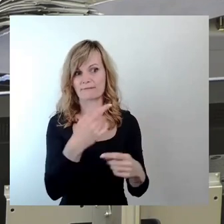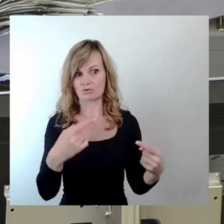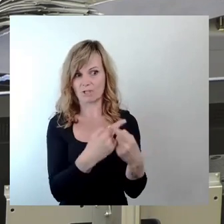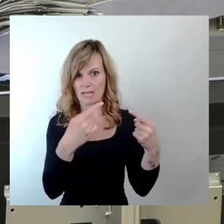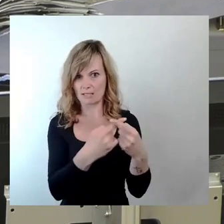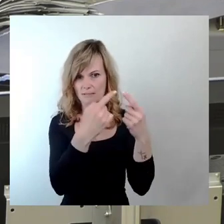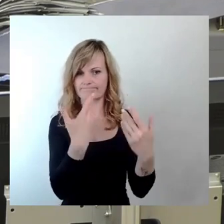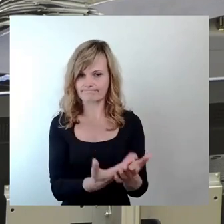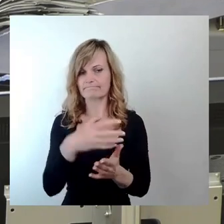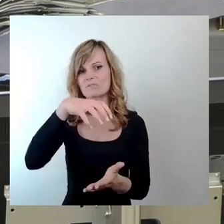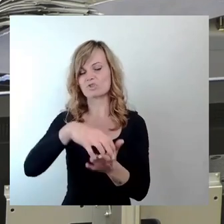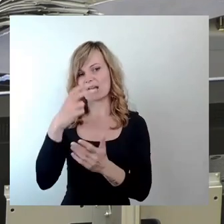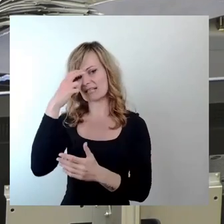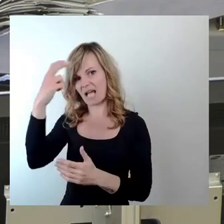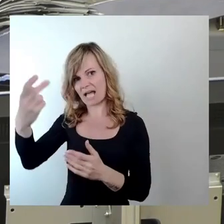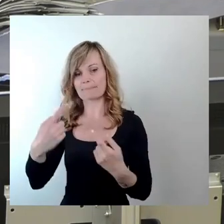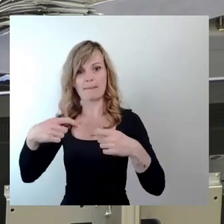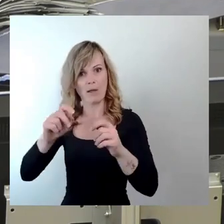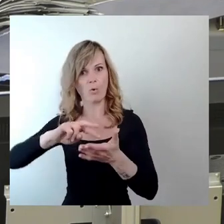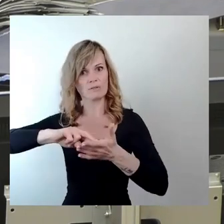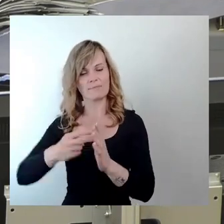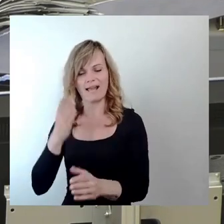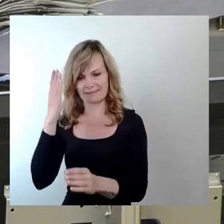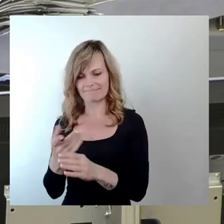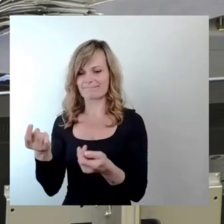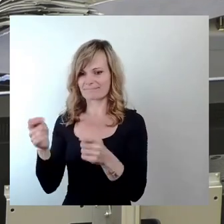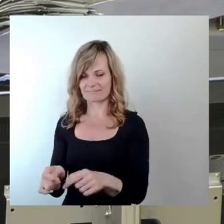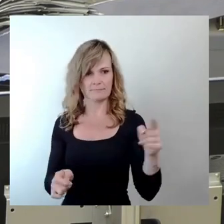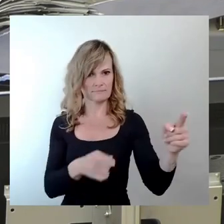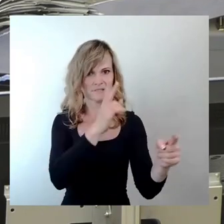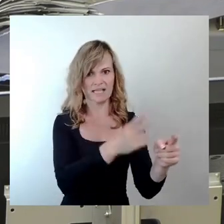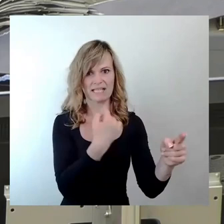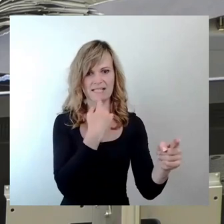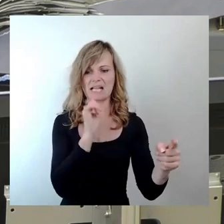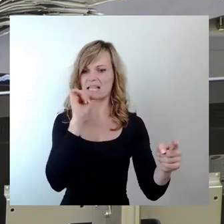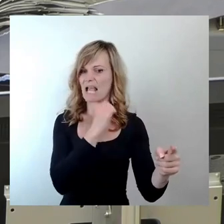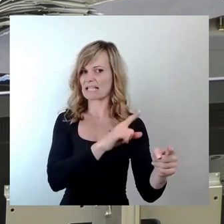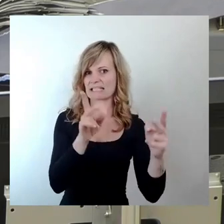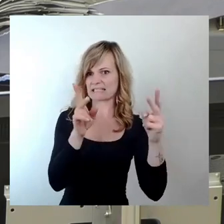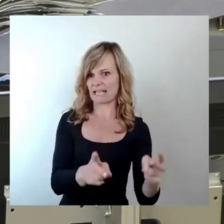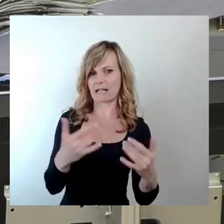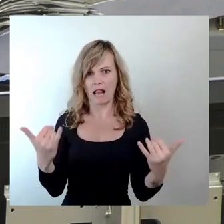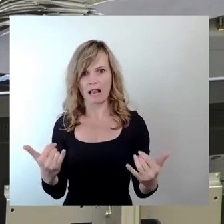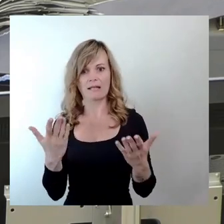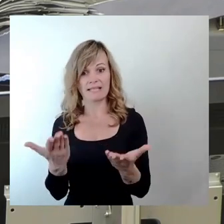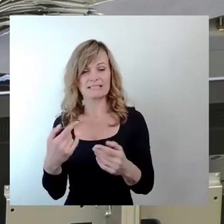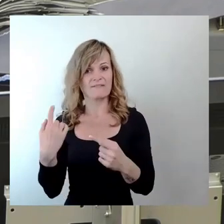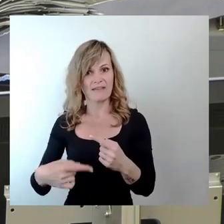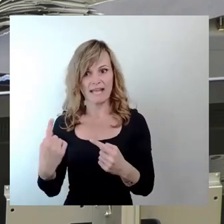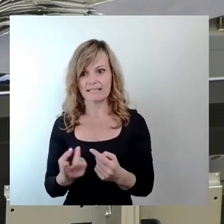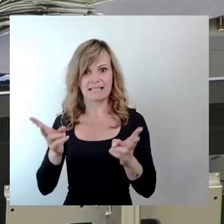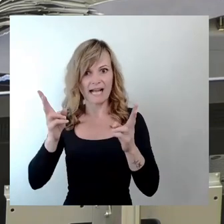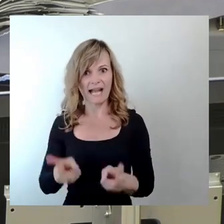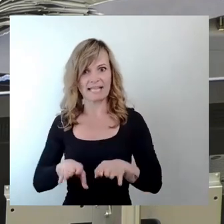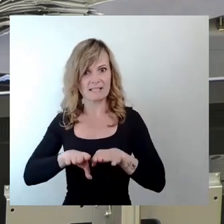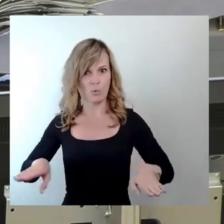Stadtrat beschlossene Bebauungsplan für unrechtmäßig erklärt und nun fehlt die Rechtsgrundlage für die Buden. Anstatt nun